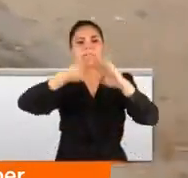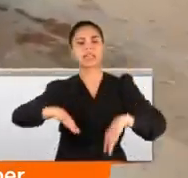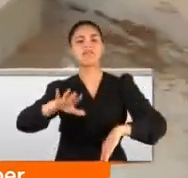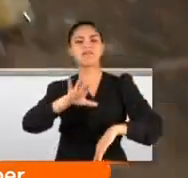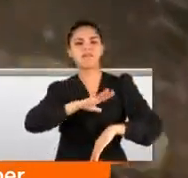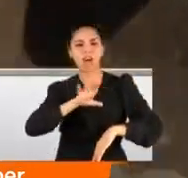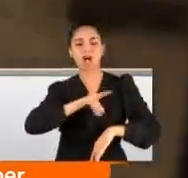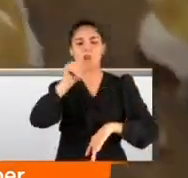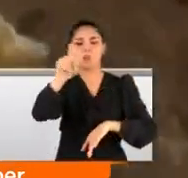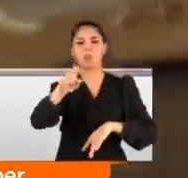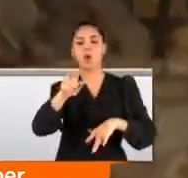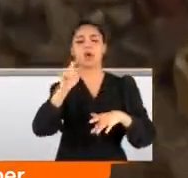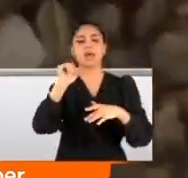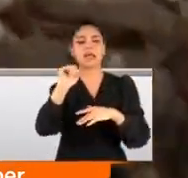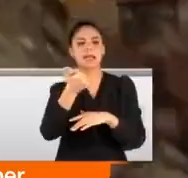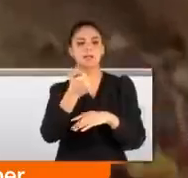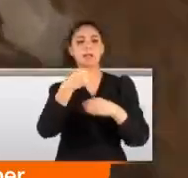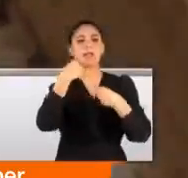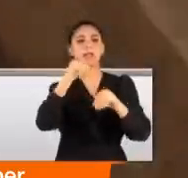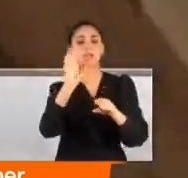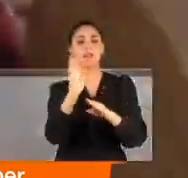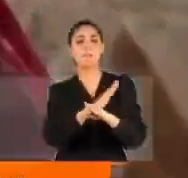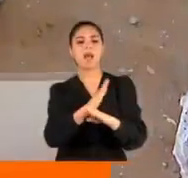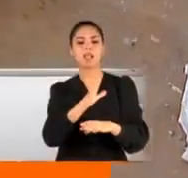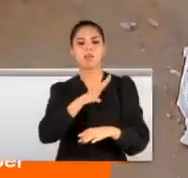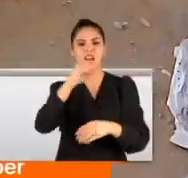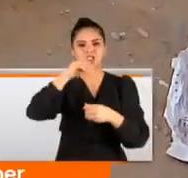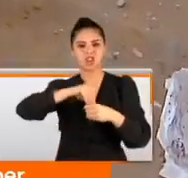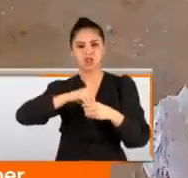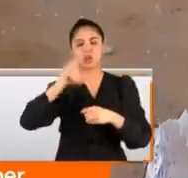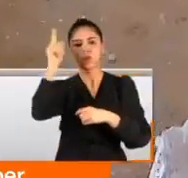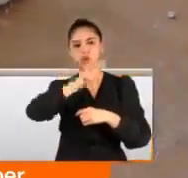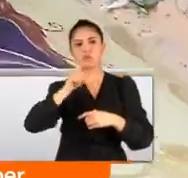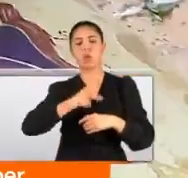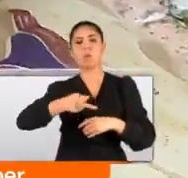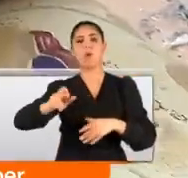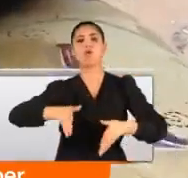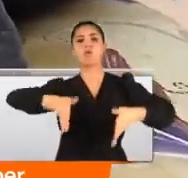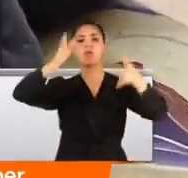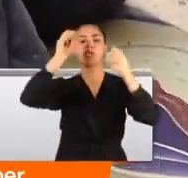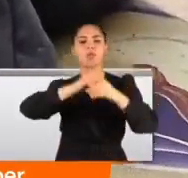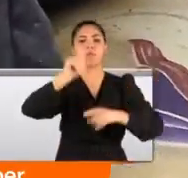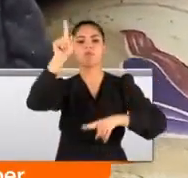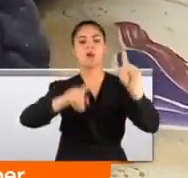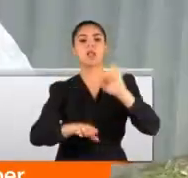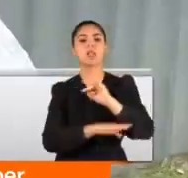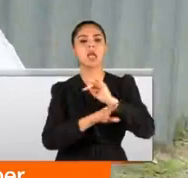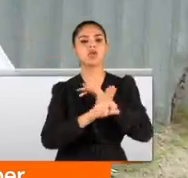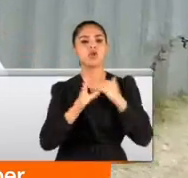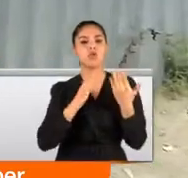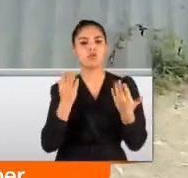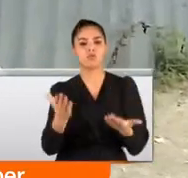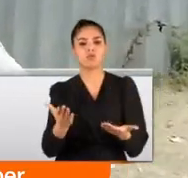iştahlandıransa maddi değeri olan ve satılabilen malzemeler oldu. Hatta öyle ki boş binada yaşamaya başlayanlar bile vardı.